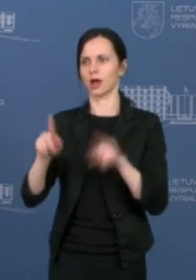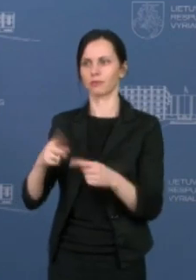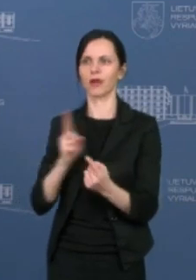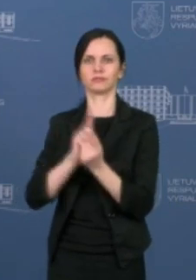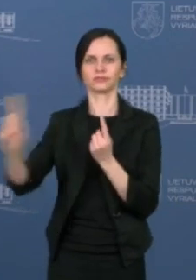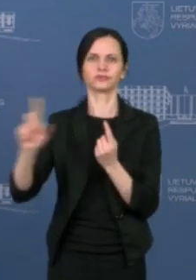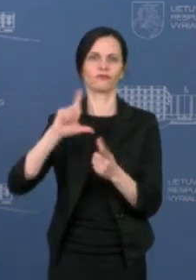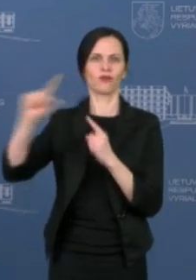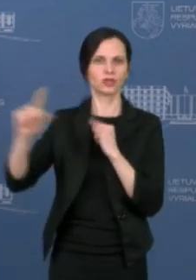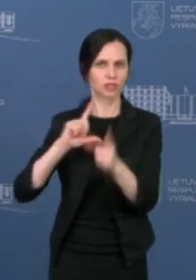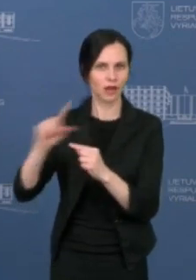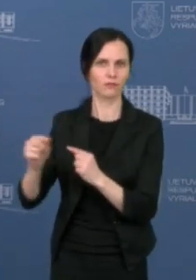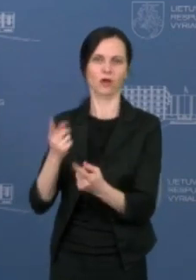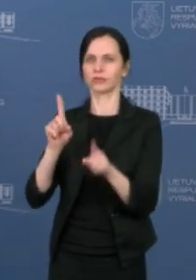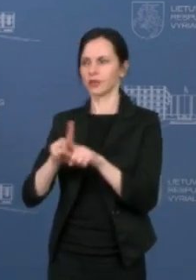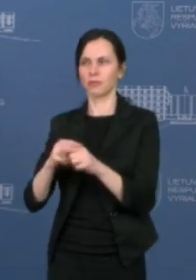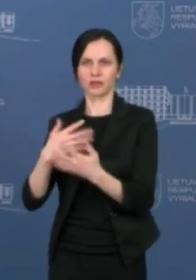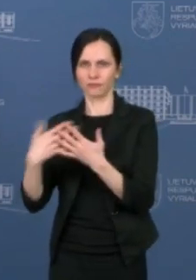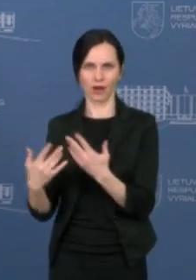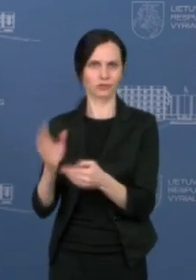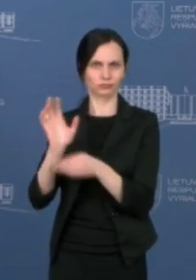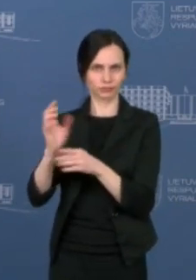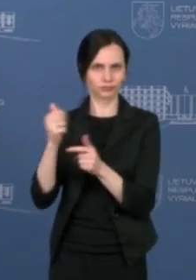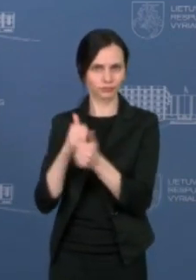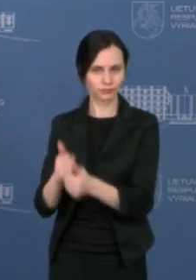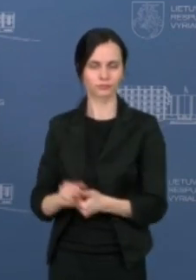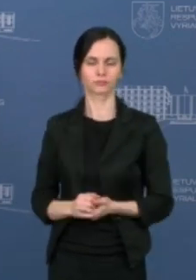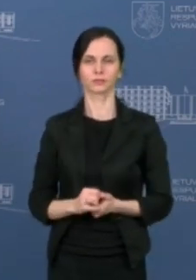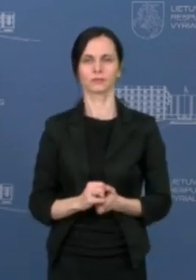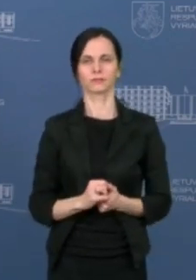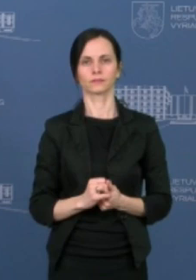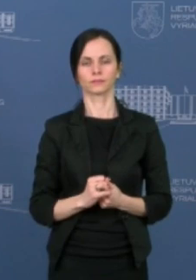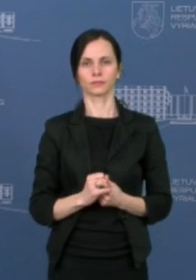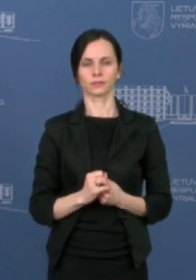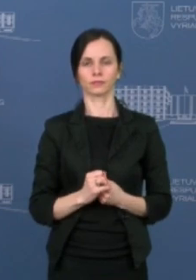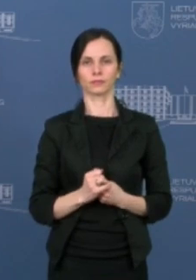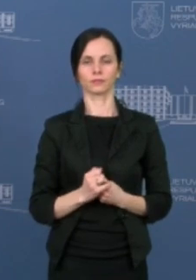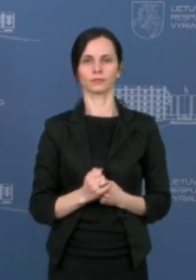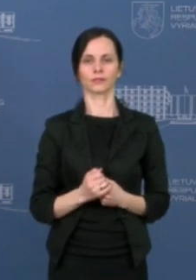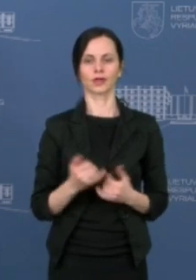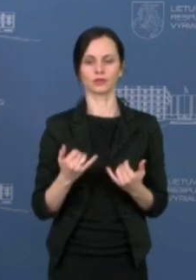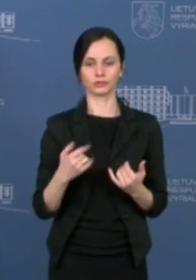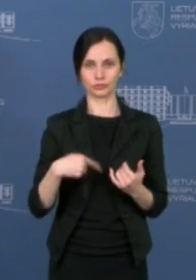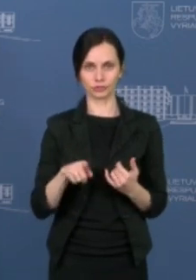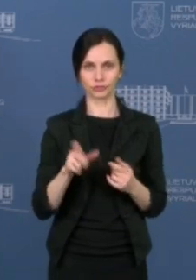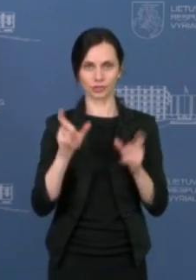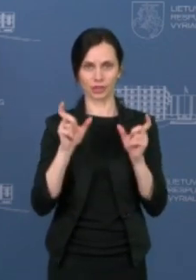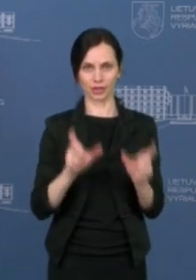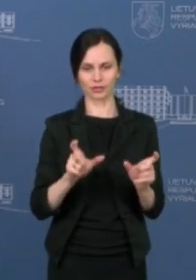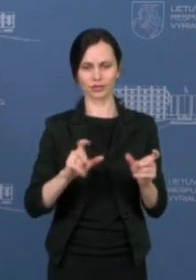ribojimų ir panašiai. Taip pat šis karantino pokyčių